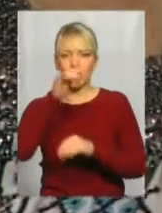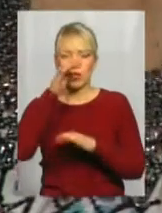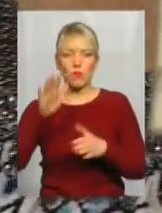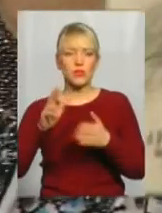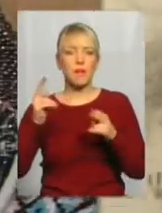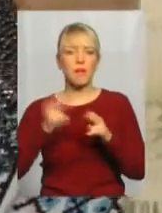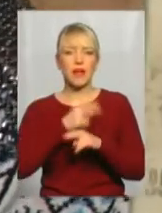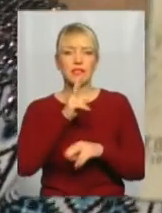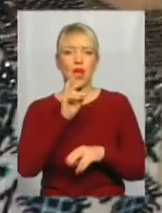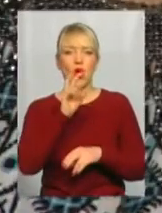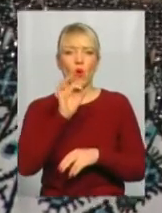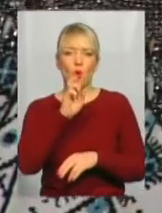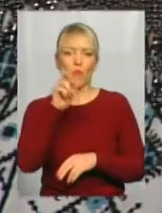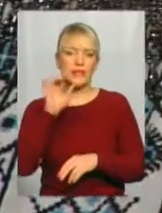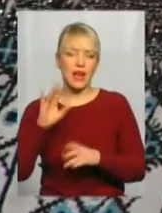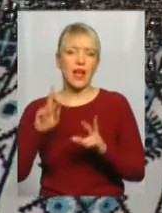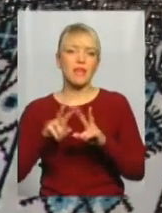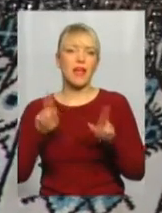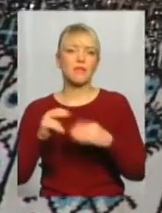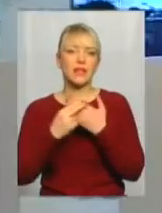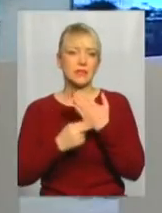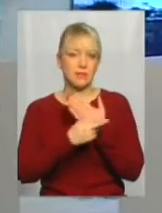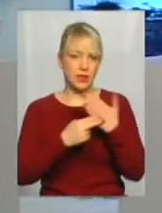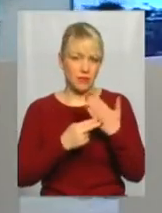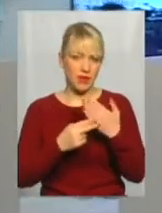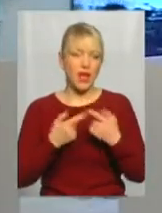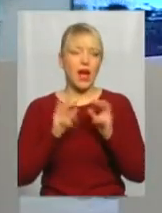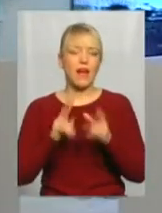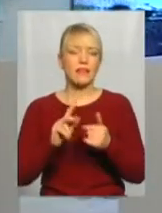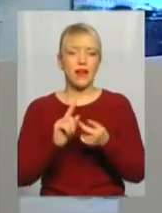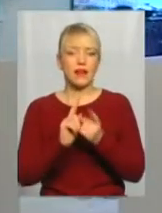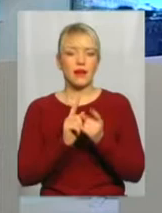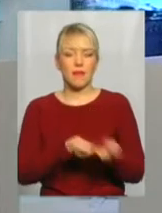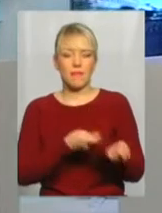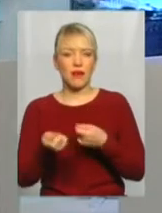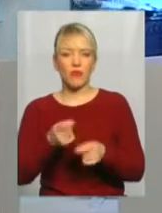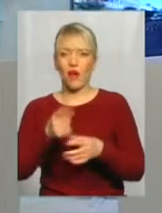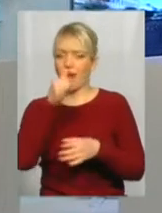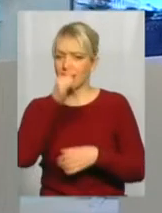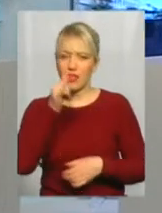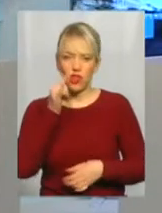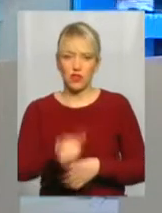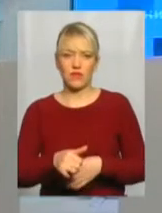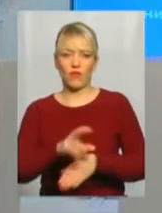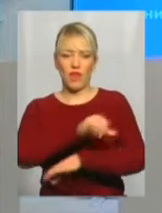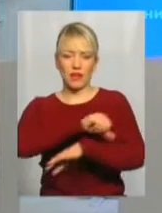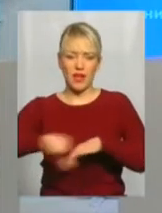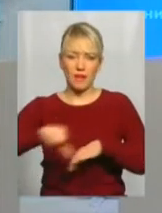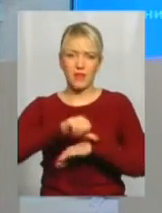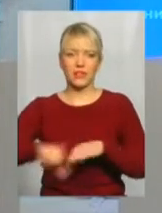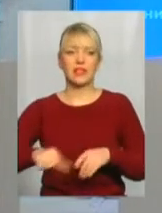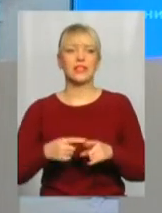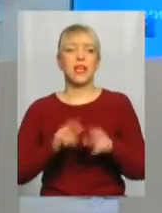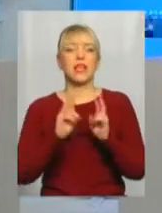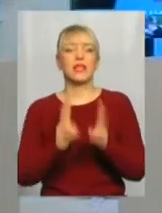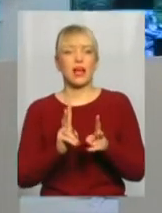кобзаря, як і без святого письма. А як його було перевезти? А не дозволяли. А митниця, а кордони? Тоді